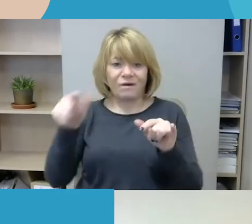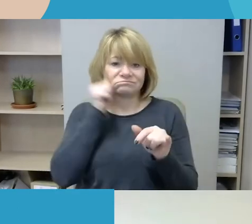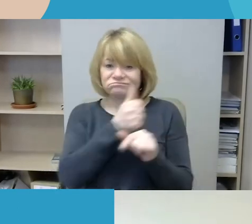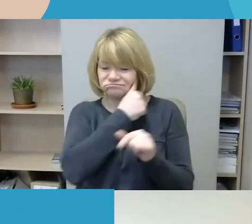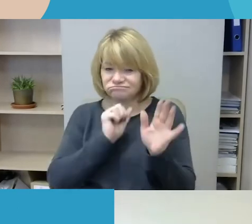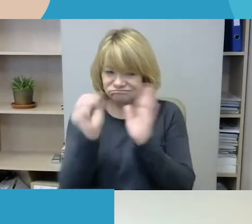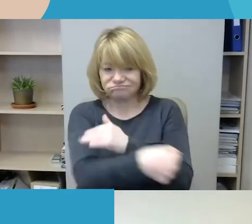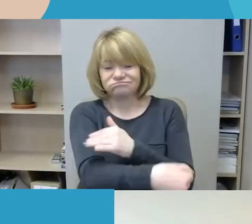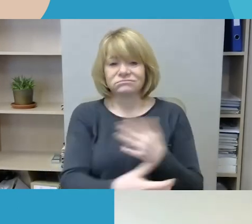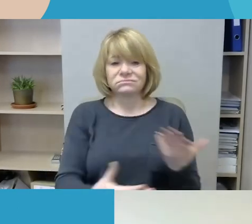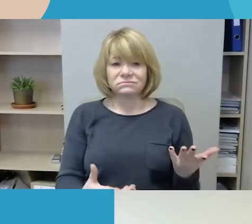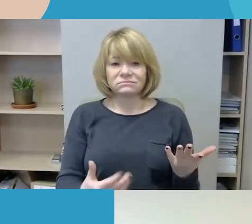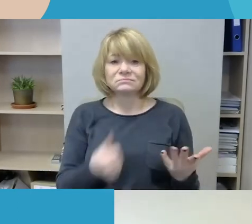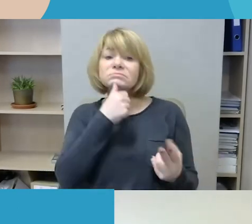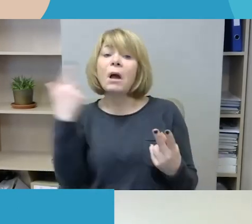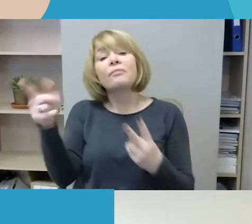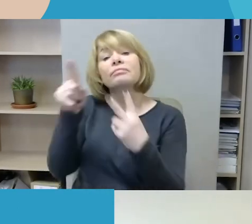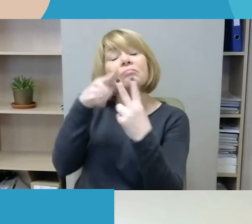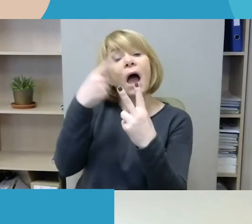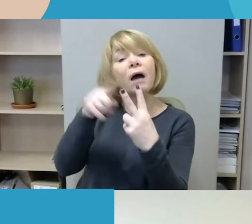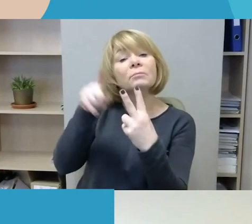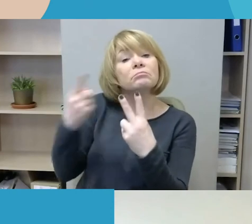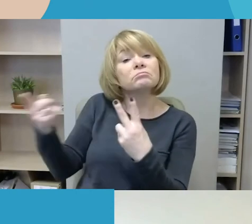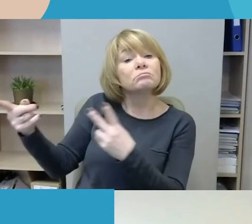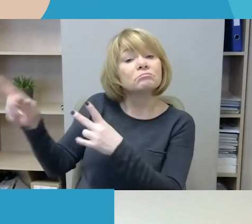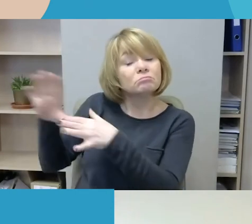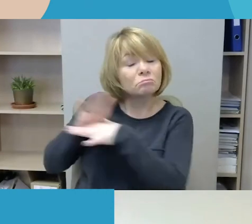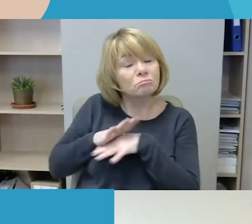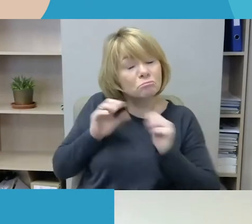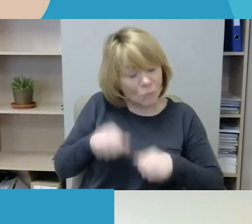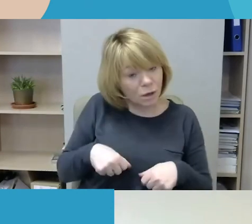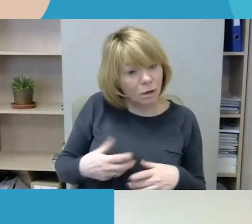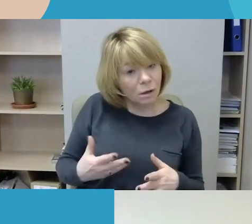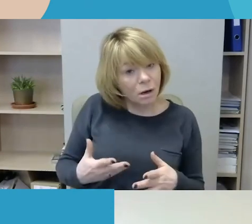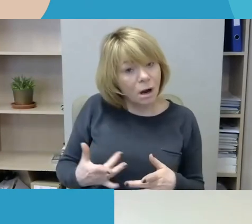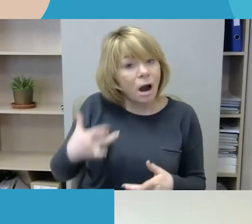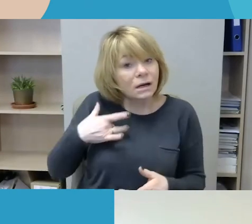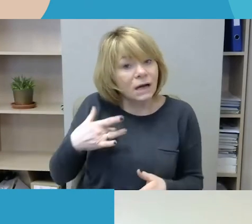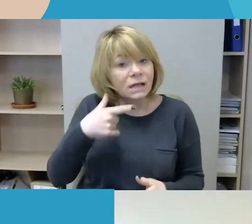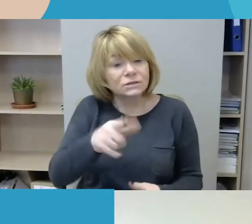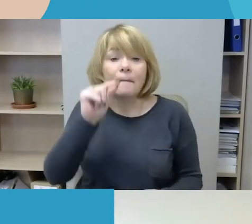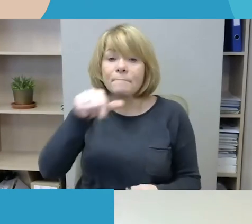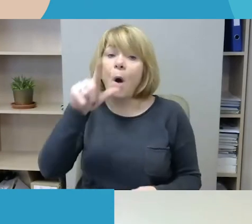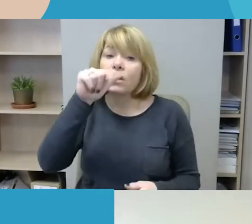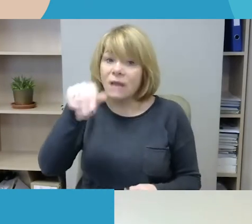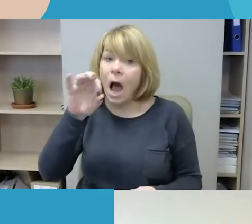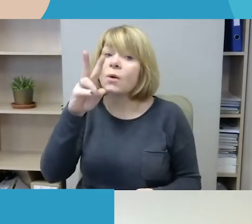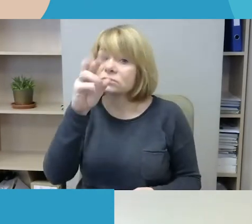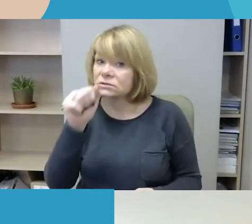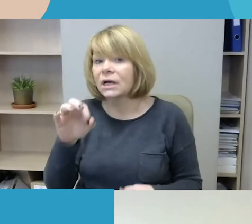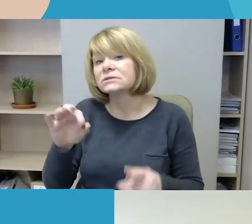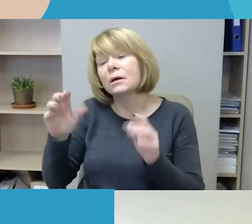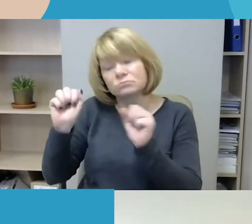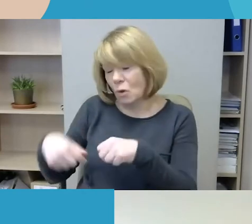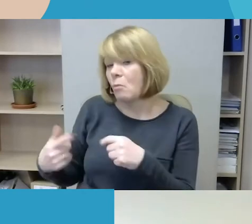jog jie turėtų tarpininką? Aš nežinau, kam čia galbūt, bet gal ponas Paulauskas ir ponia Guliakaitė kažkaip tai galėtų